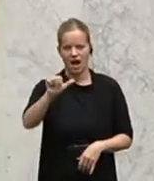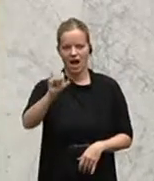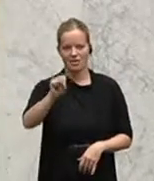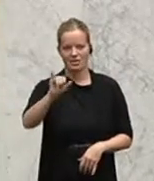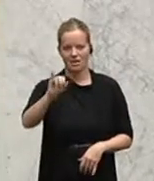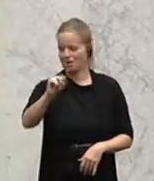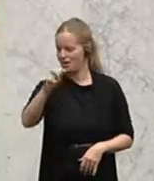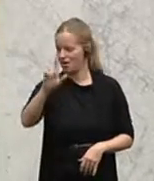Antibiotikaresistenzen.